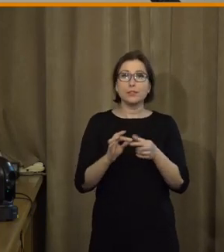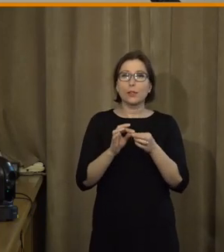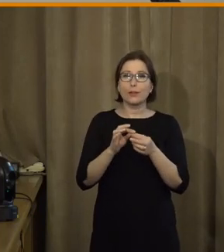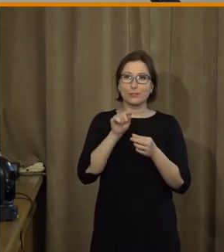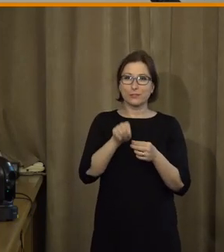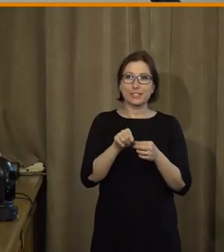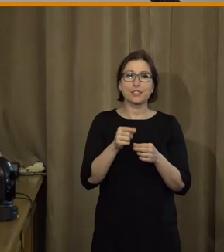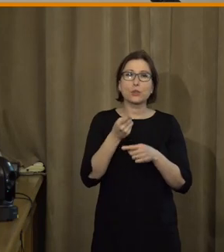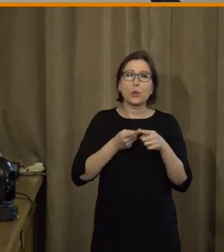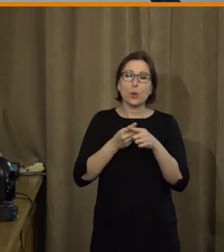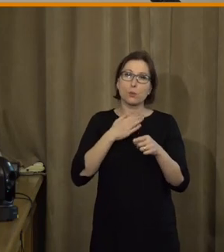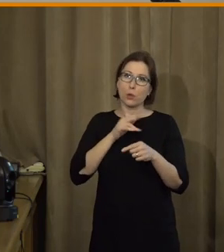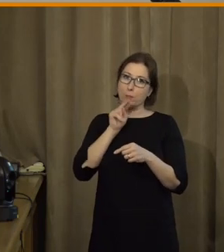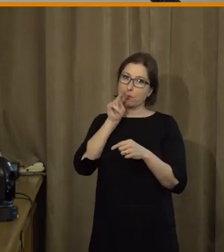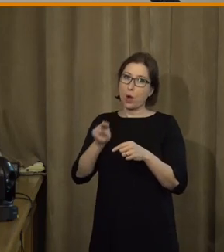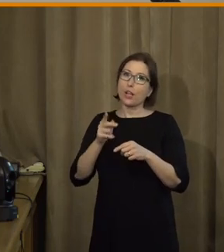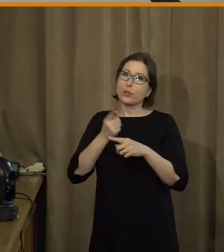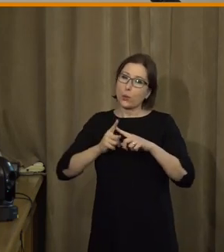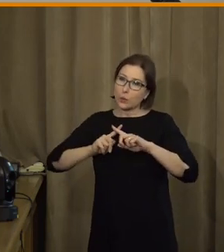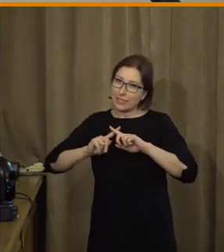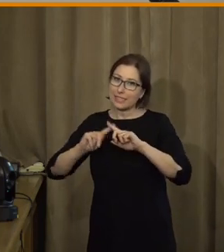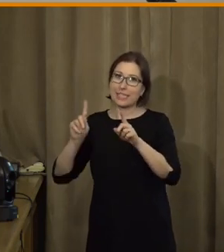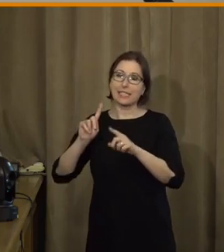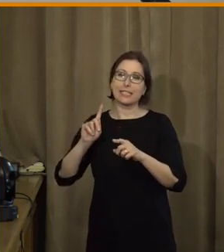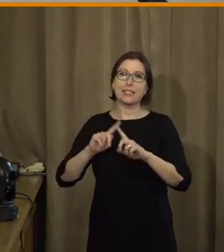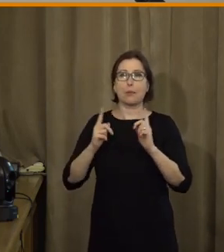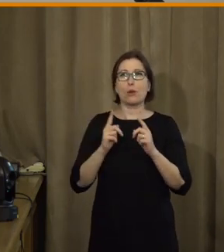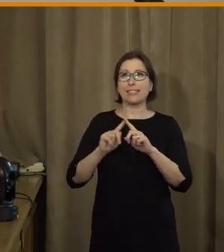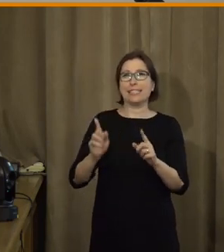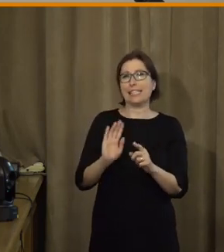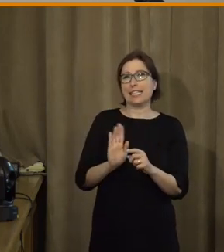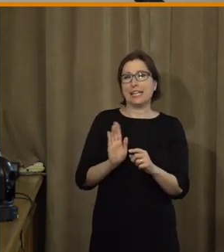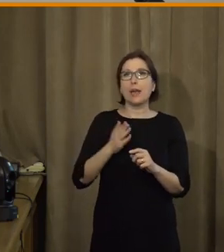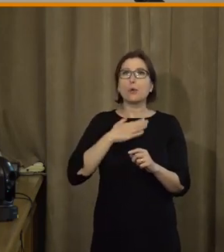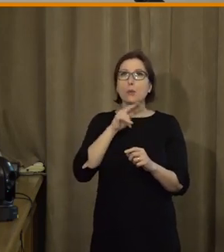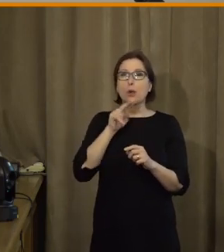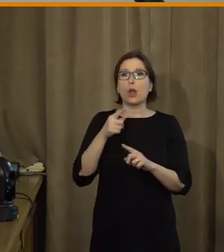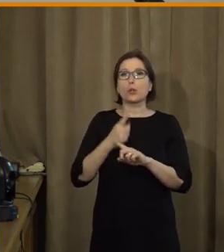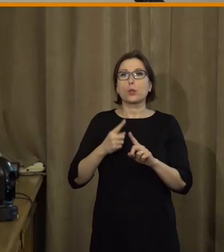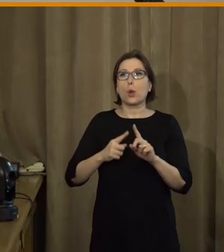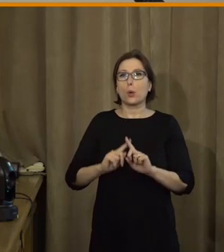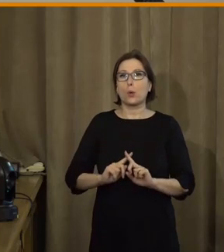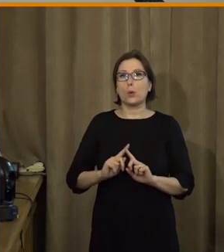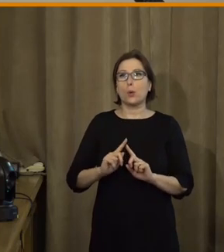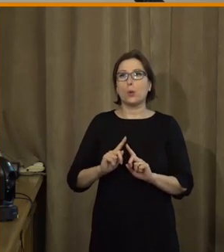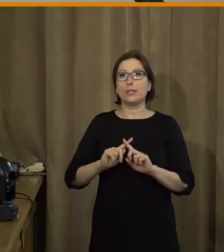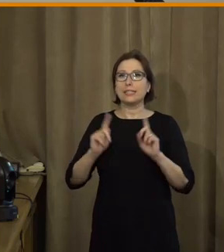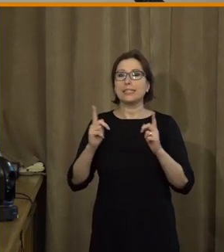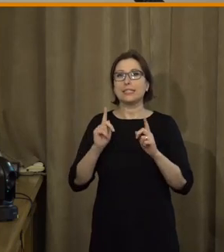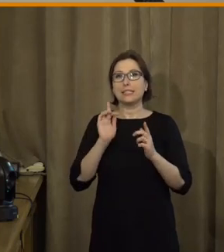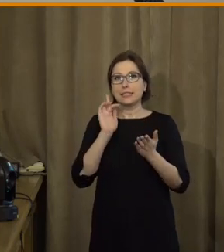v čem je možná trochu můj pohled odlišný, nebo odlišný je silné slovo, ale možná kladu akcent na něco